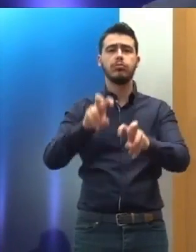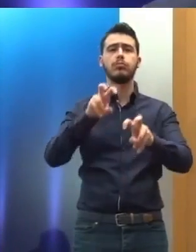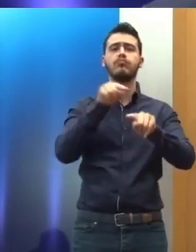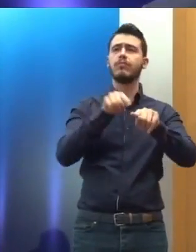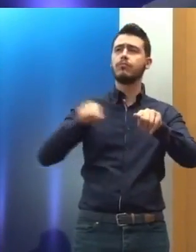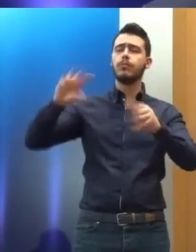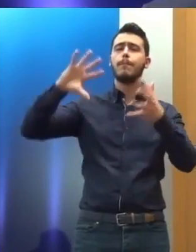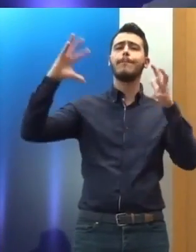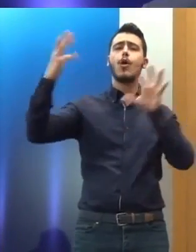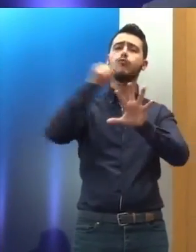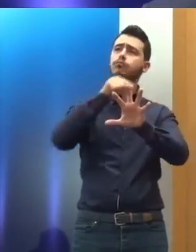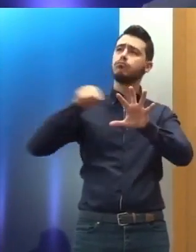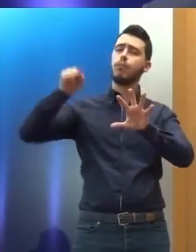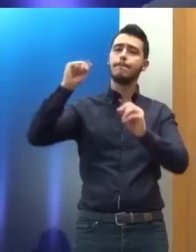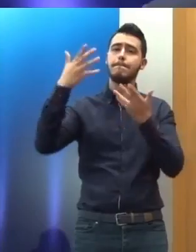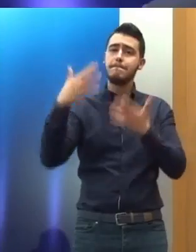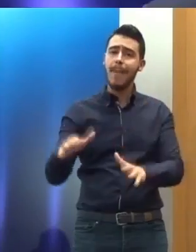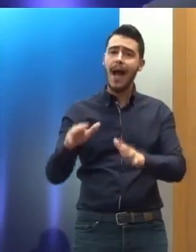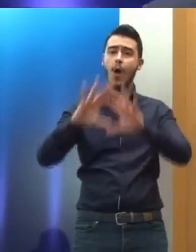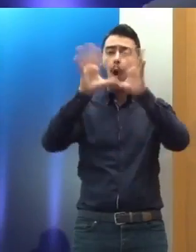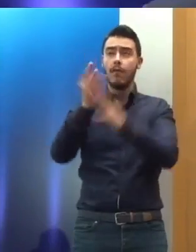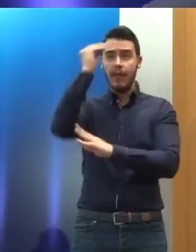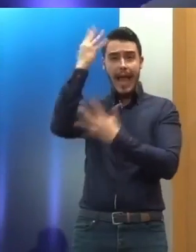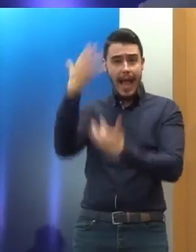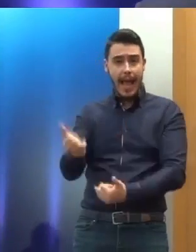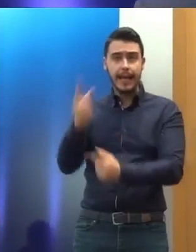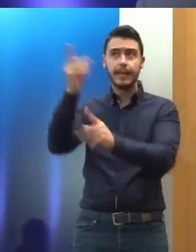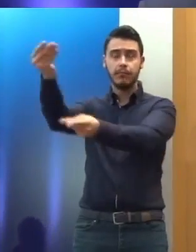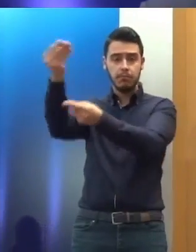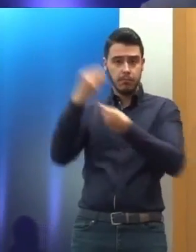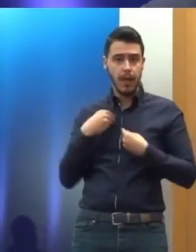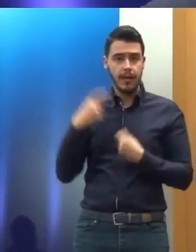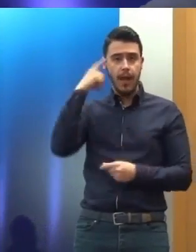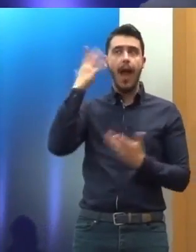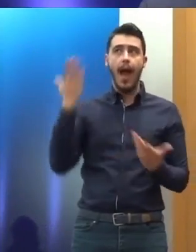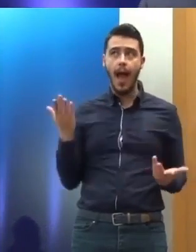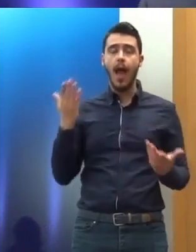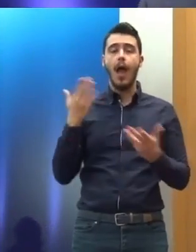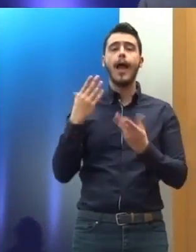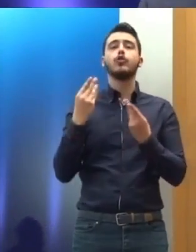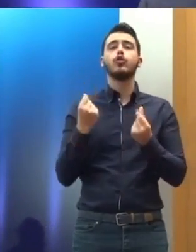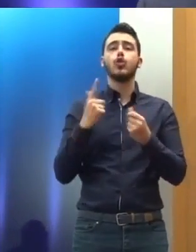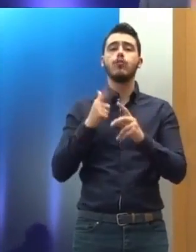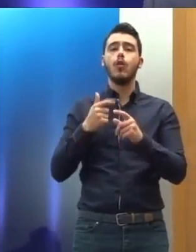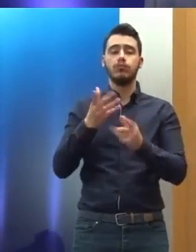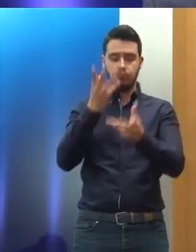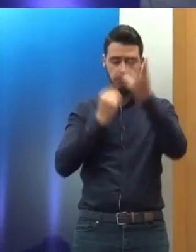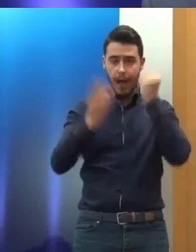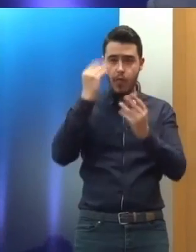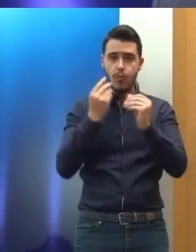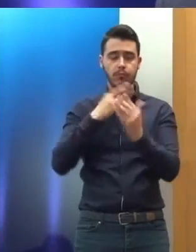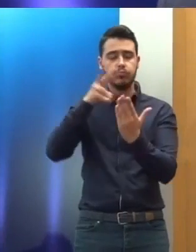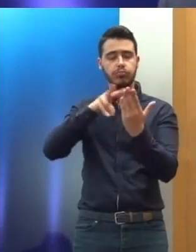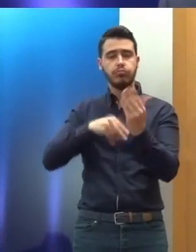στις συγκεκριμένες συνθήκες που επικρατούν στην χώρα. Γι' αυτό και θα πρέπει να τα μελετήσουμε, να τα διαδρόσουμε, να αποτελέσουν